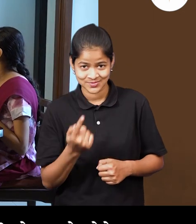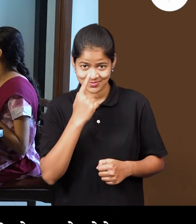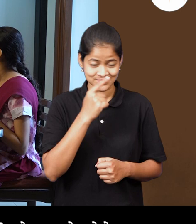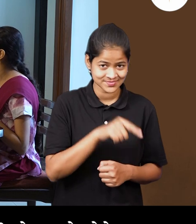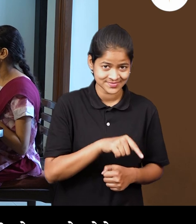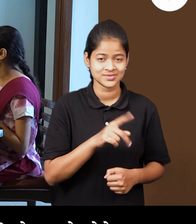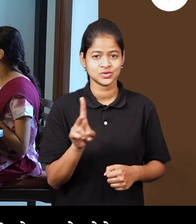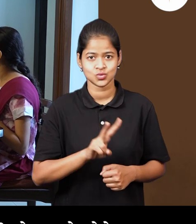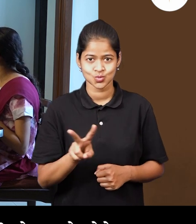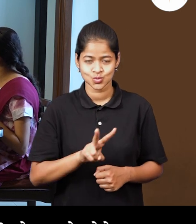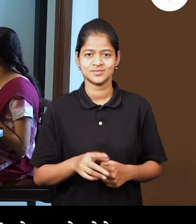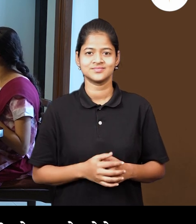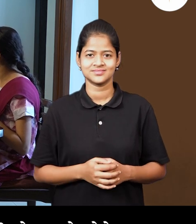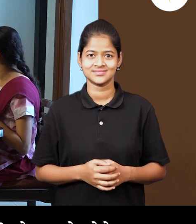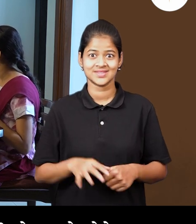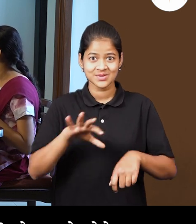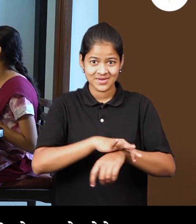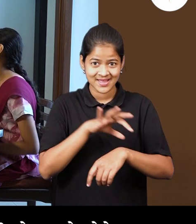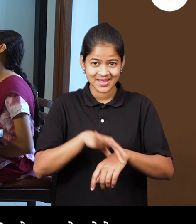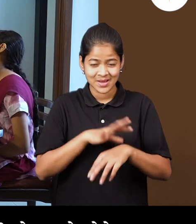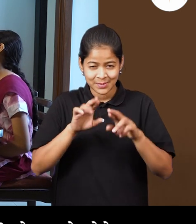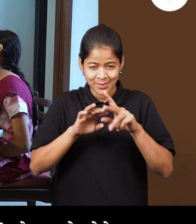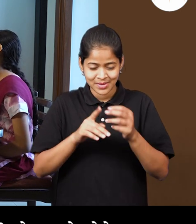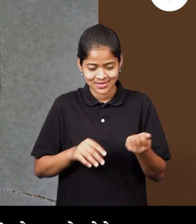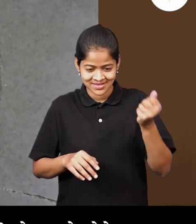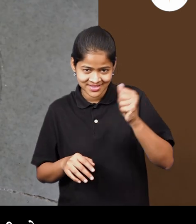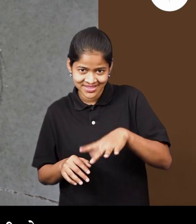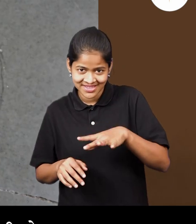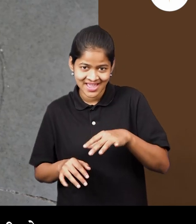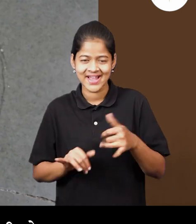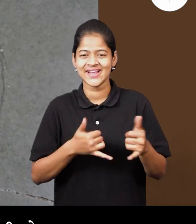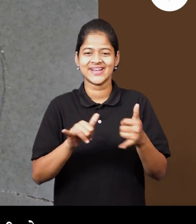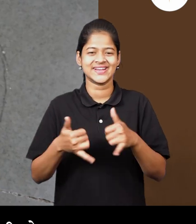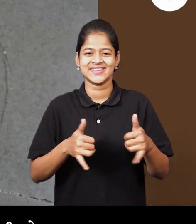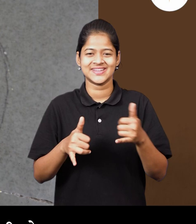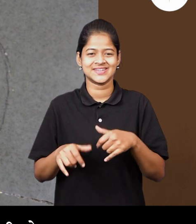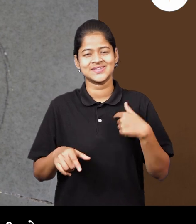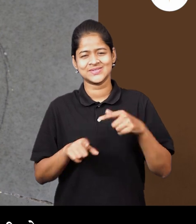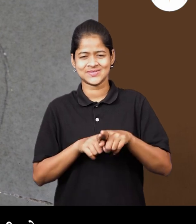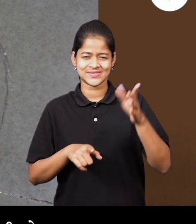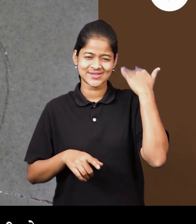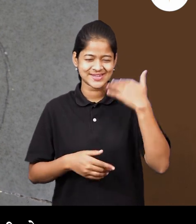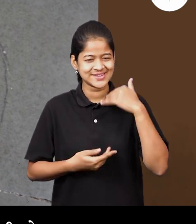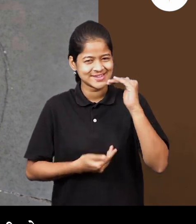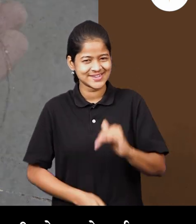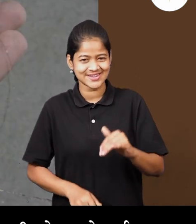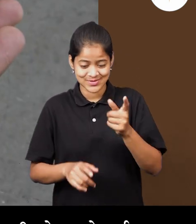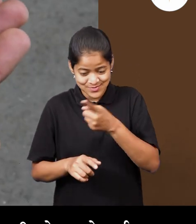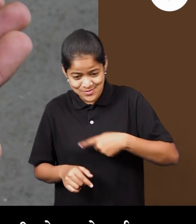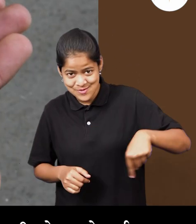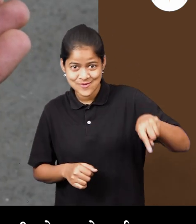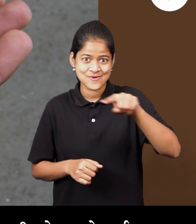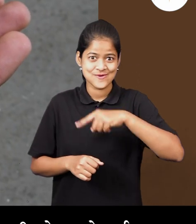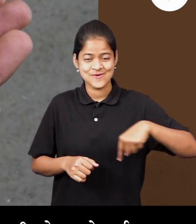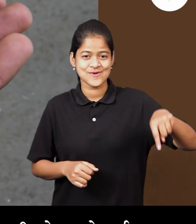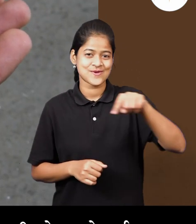स्नेहल आणी साहिलील काचा पाणी खेलाईचे उते हाँ खेला मिया आमचा लाहन पणी खेलाताशु काचेचे